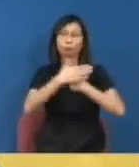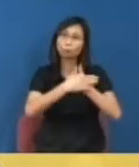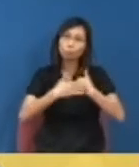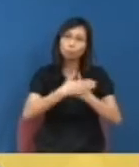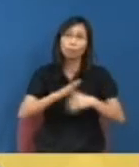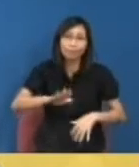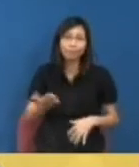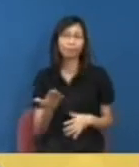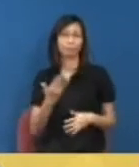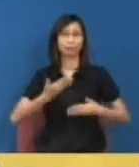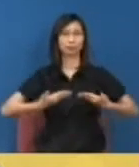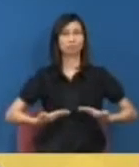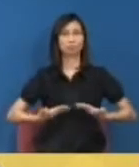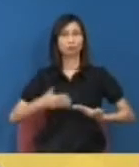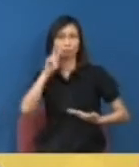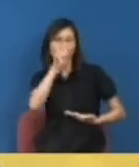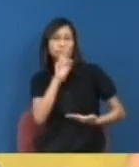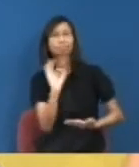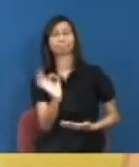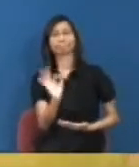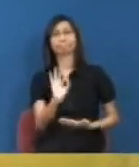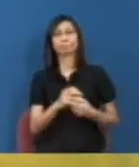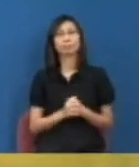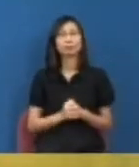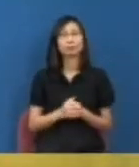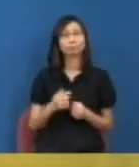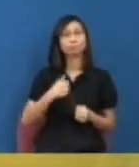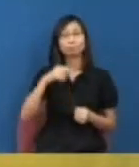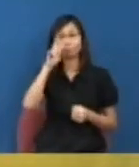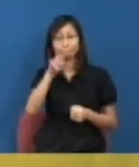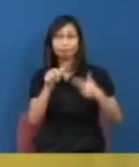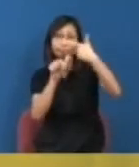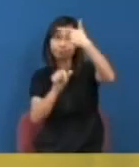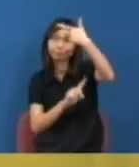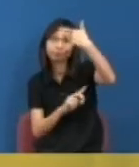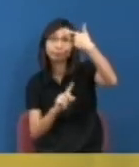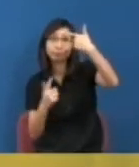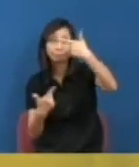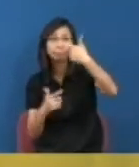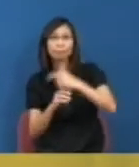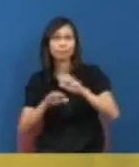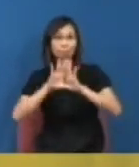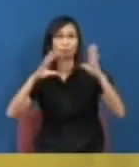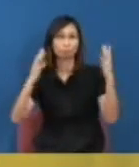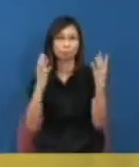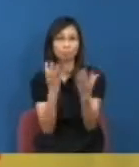今天就見不到當然我們看818日可以說是整個人民即是關懷精